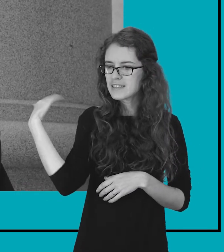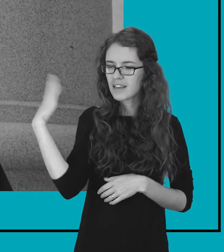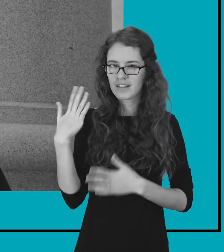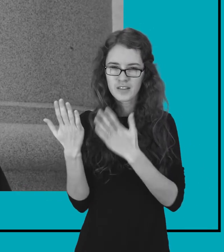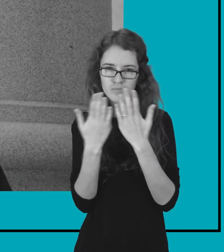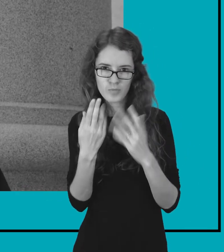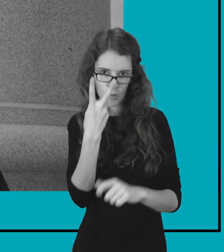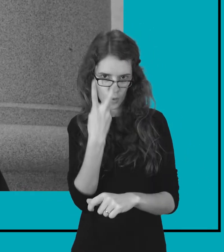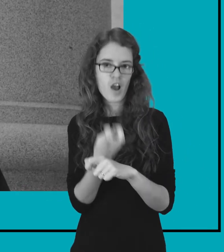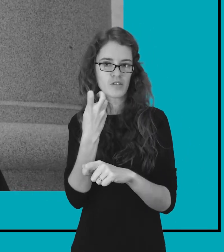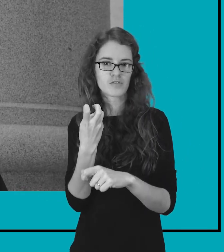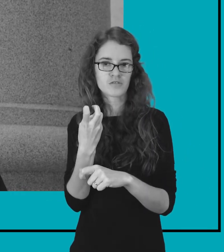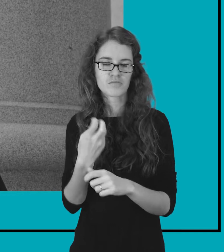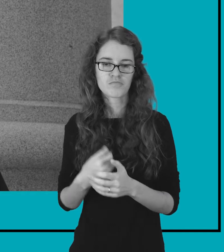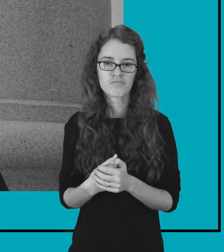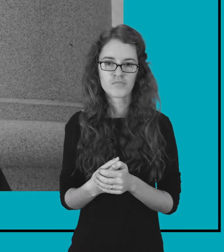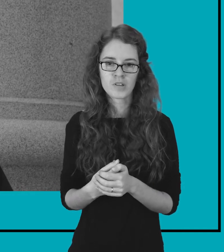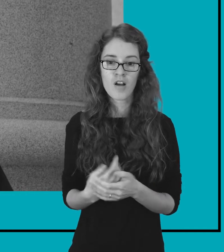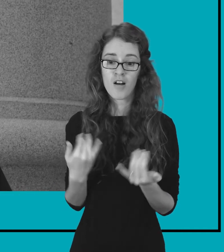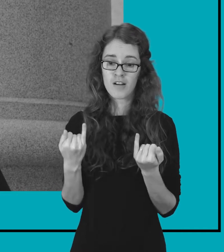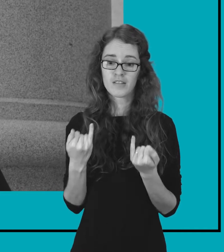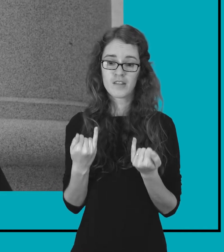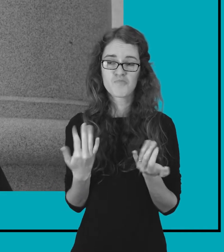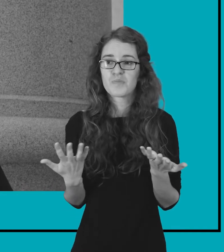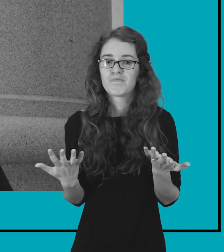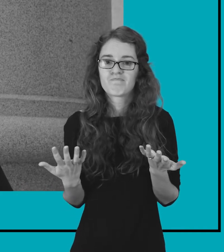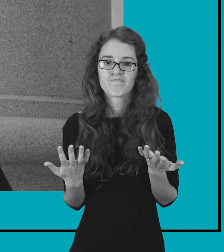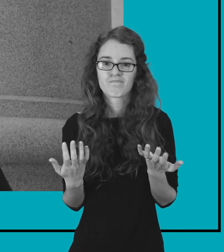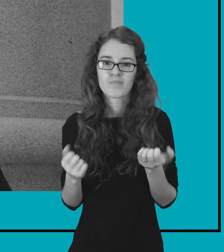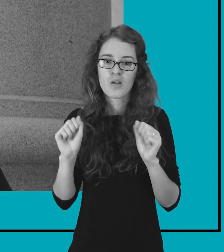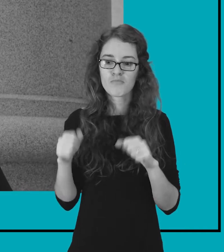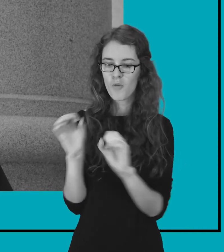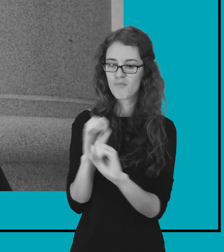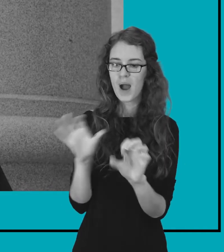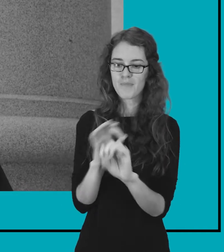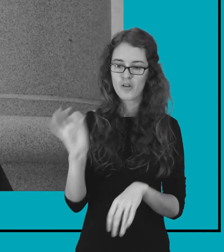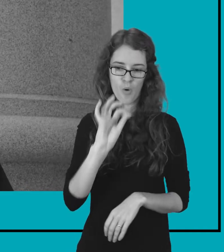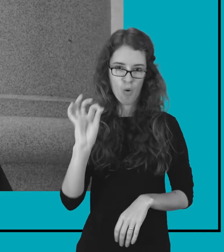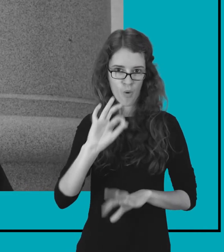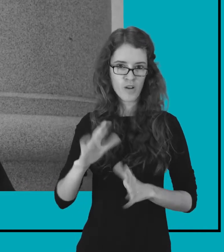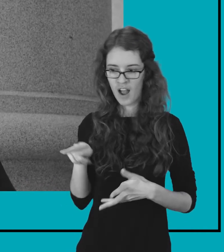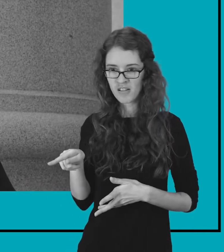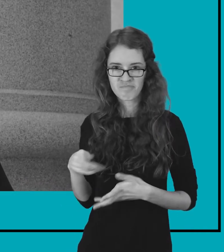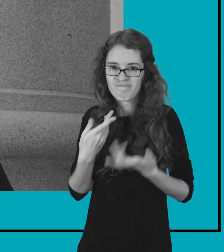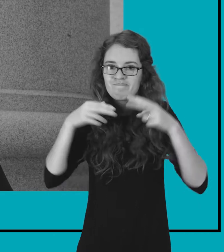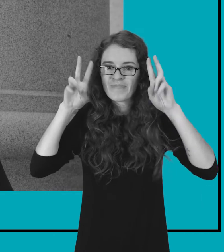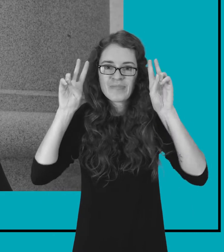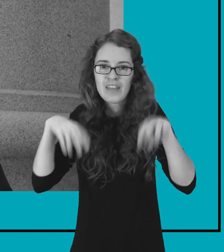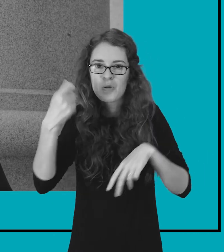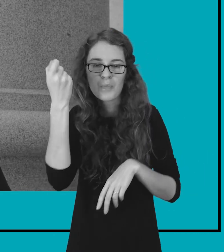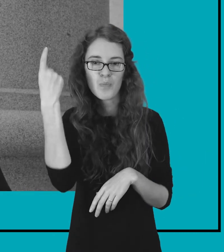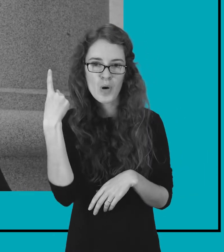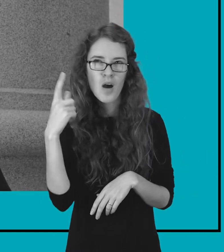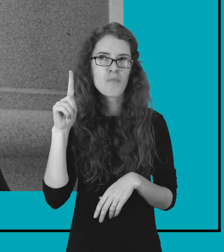skaičiau ir skaičiau du kartus, ką aš retai darau su knygom. Ir dabar aš net nepapasakočiau su žieto,